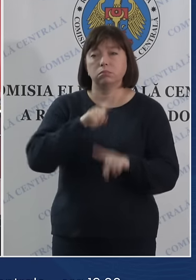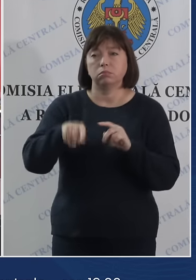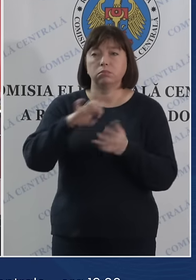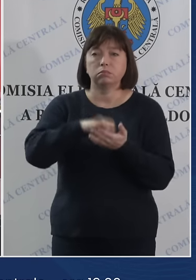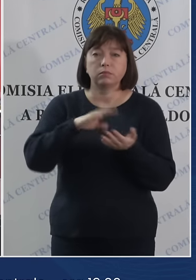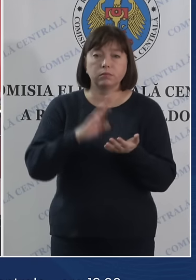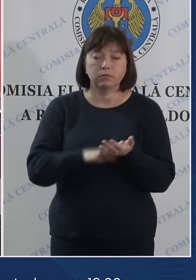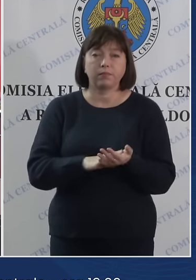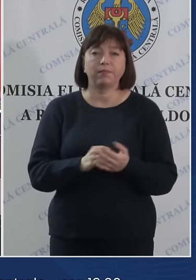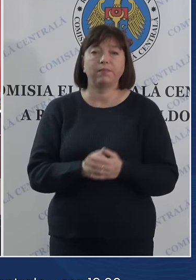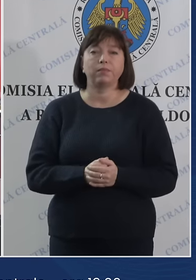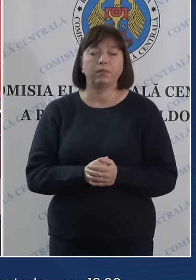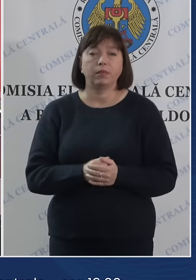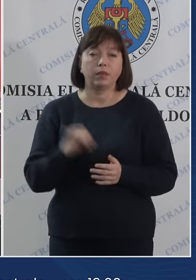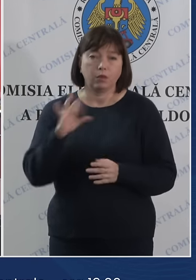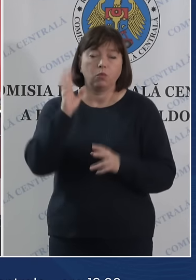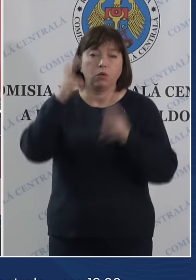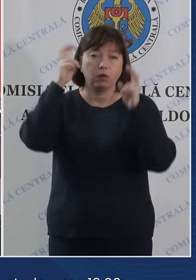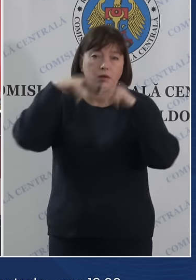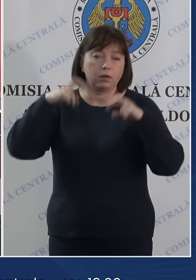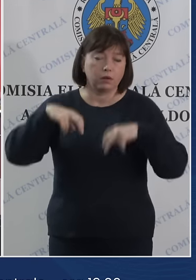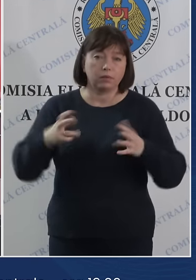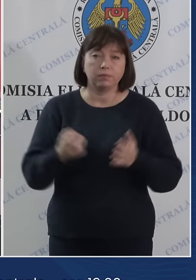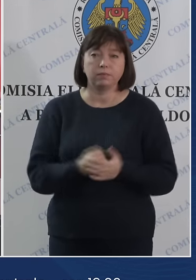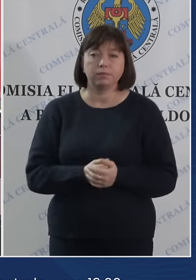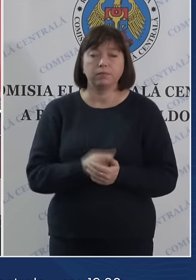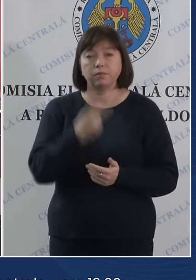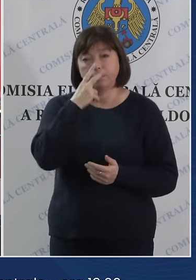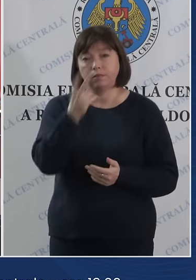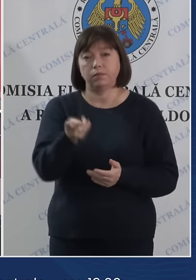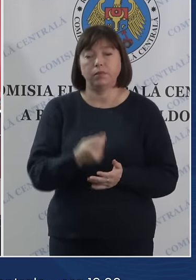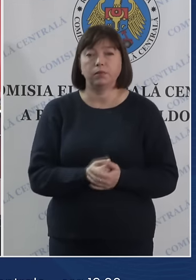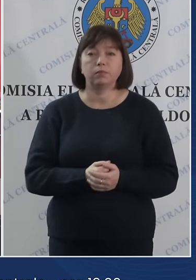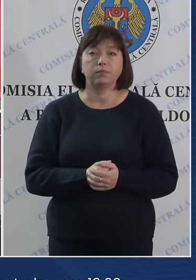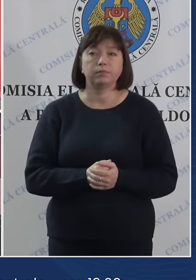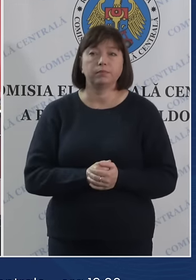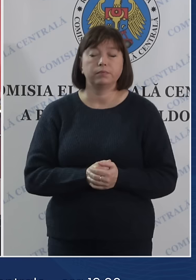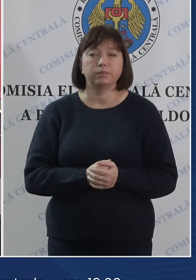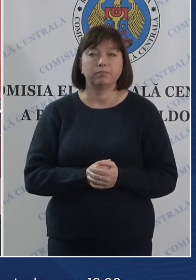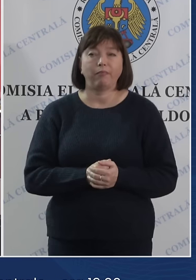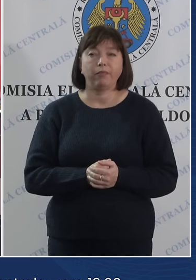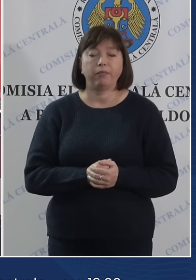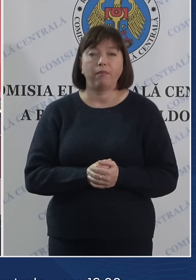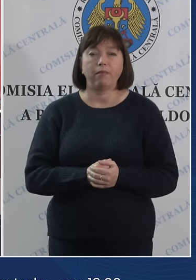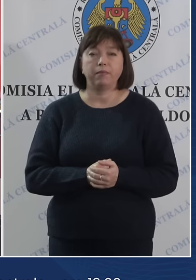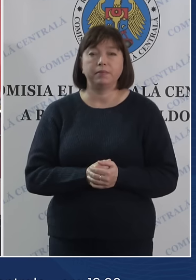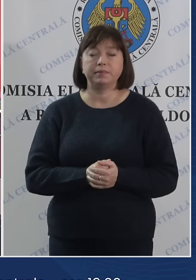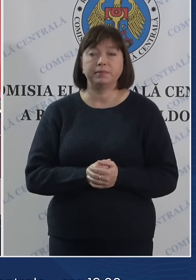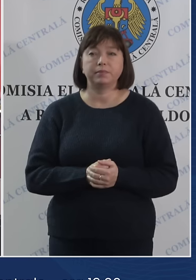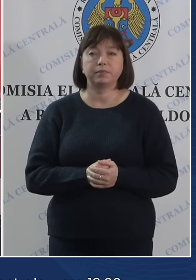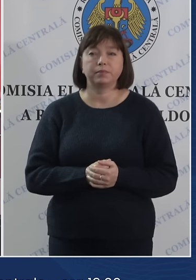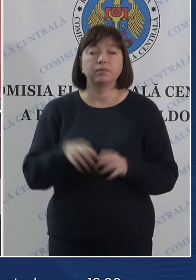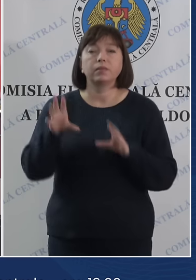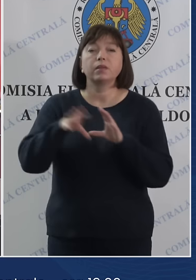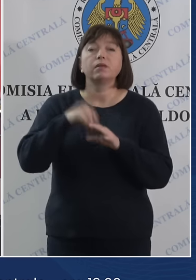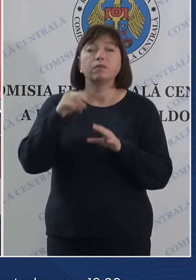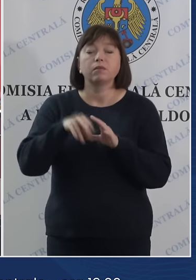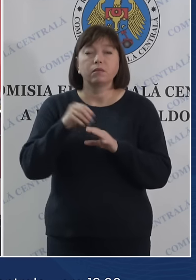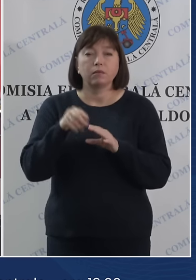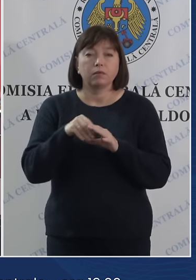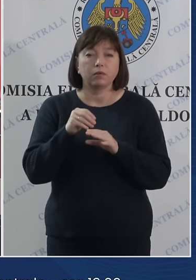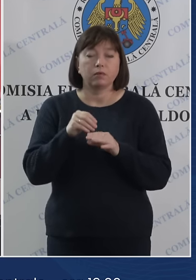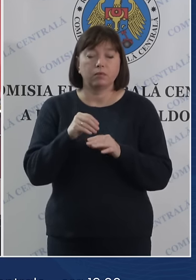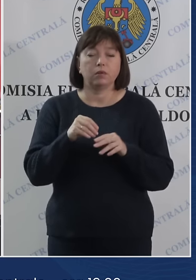l-a pus la evidență, nu știu cum va fi de corect, mai departe cu seminarea lui, dar aceasta este. Alegerile sunt